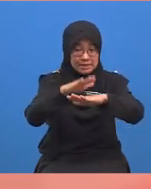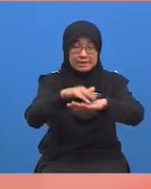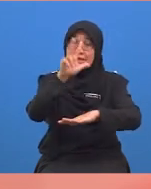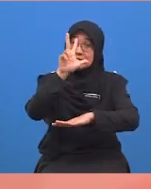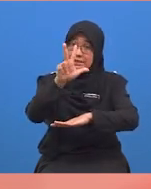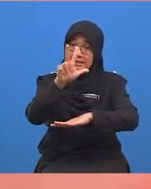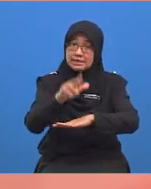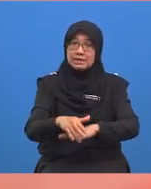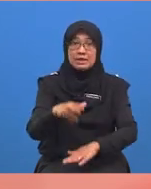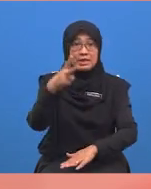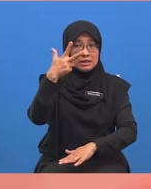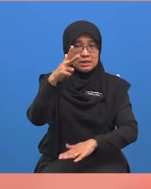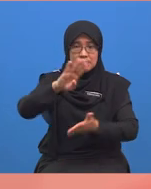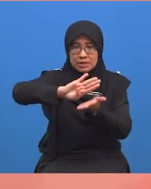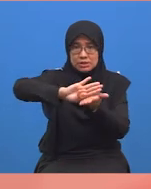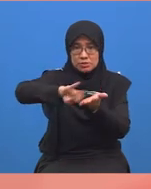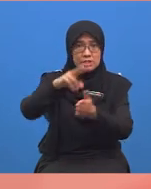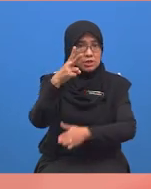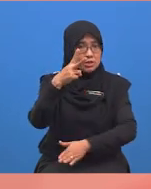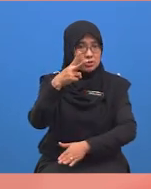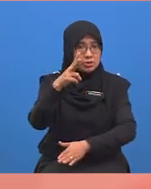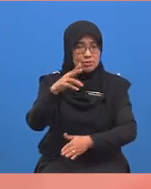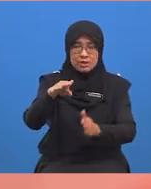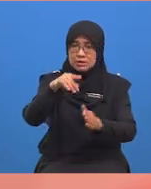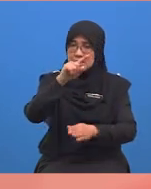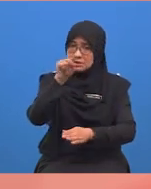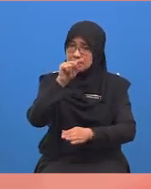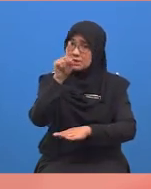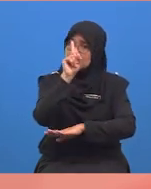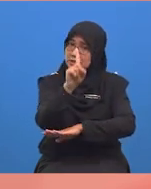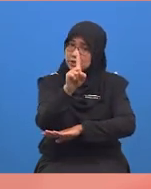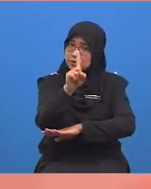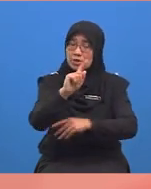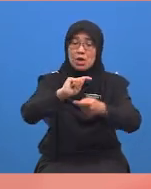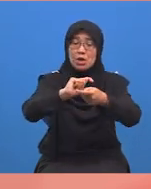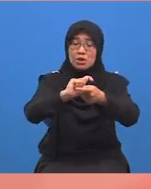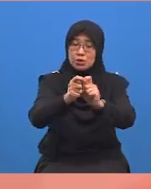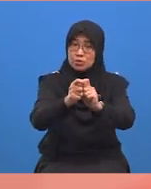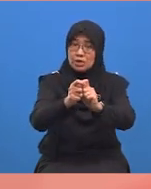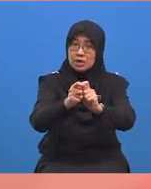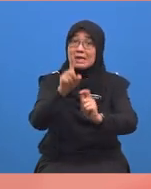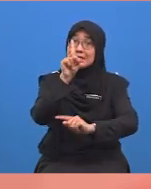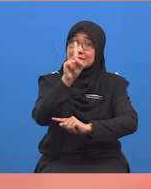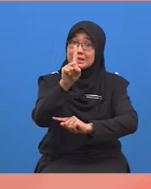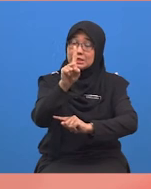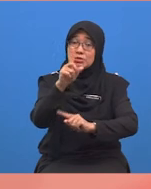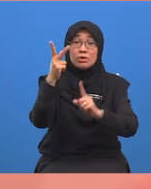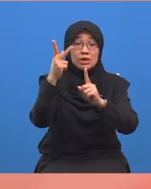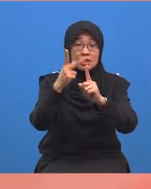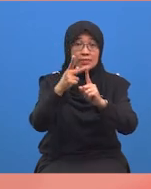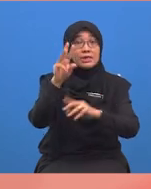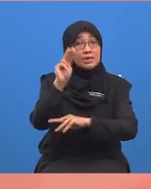tiga. Tiga belas tolak dua belas sama dengan satu. Tukarkan baki satu